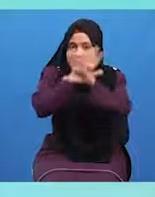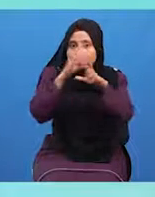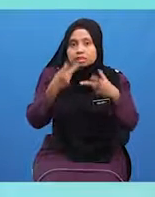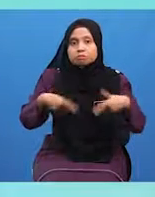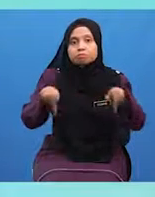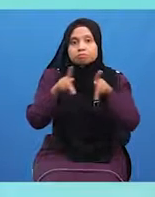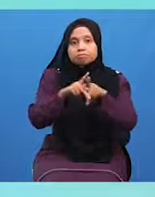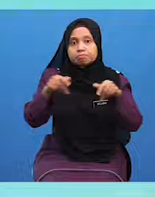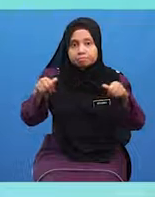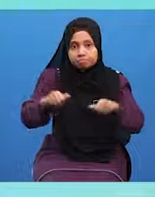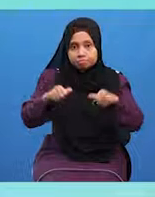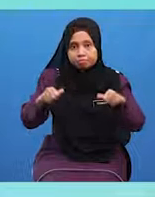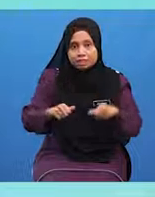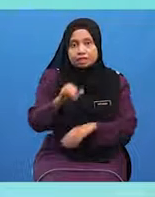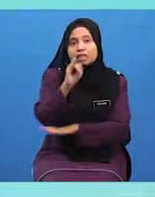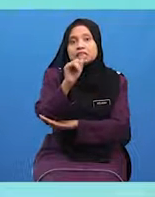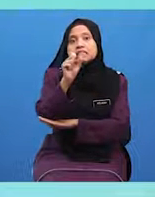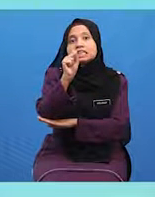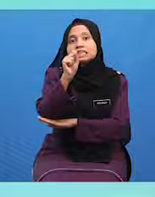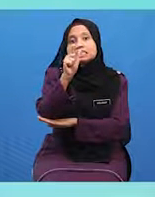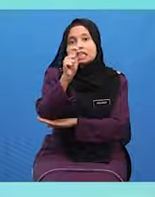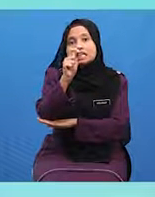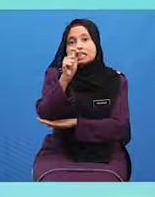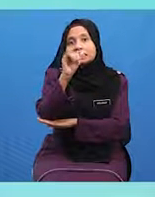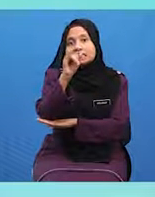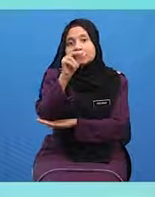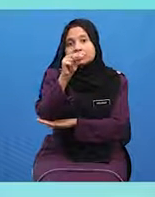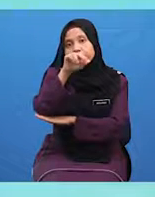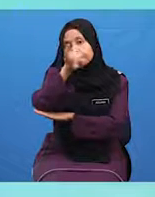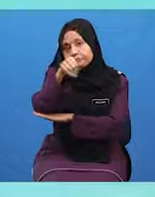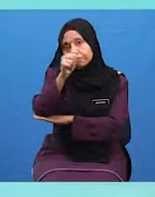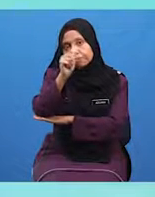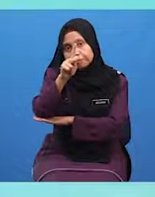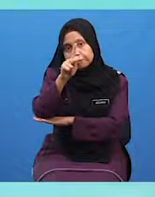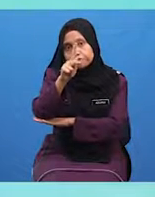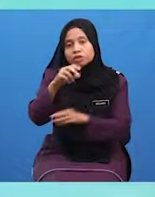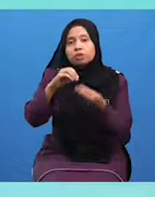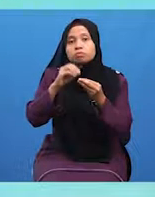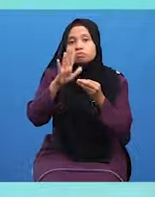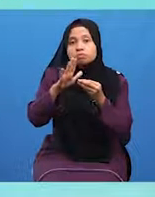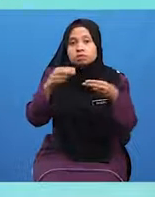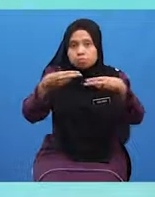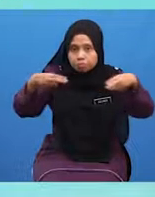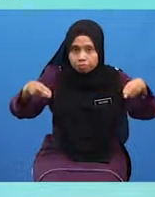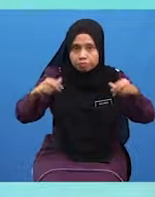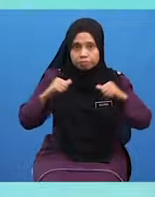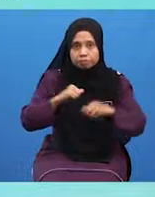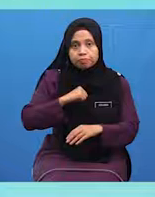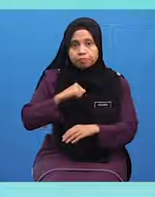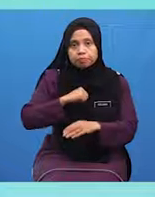mengamalkan istinjak Kelima, menghuraikan adab-adab